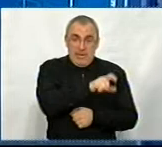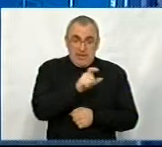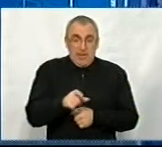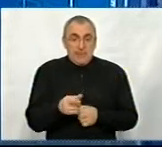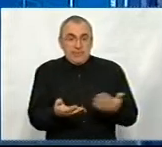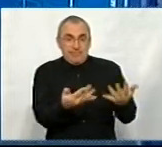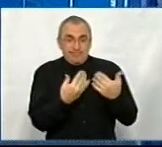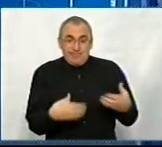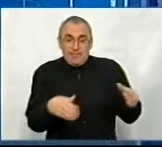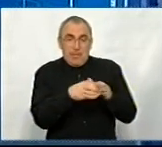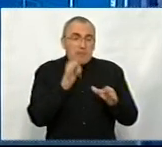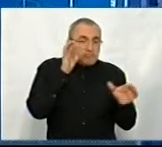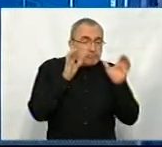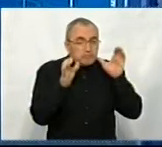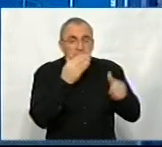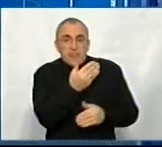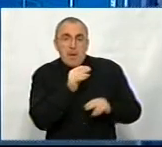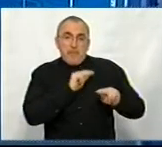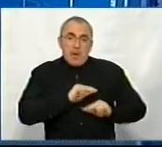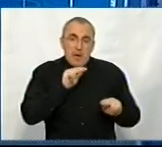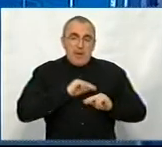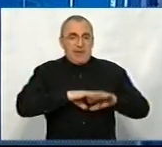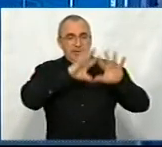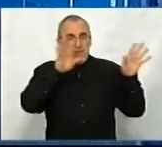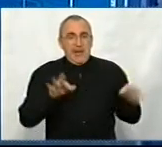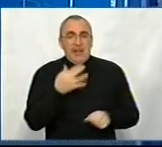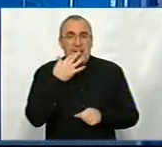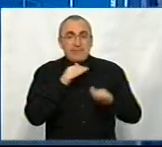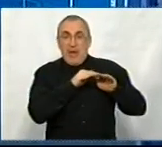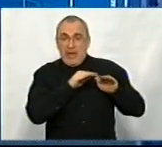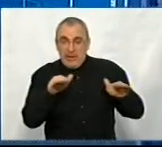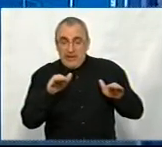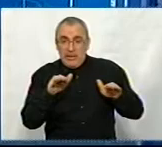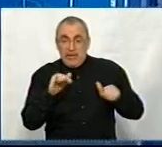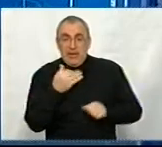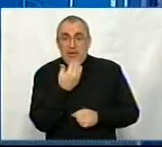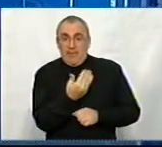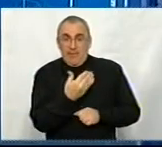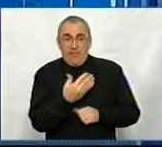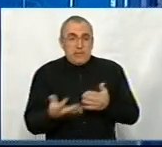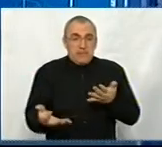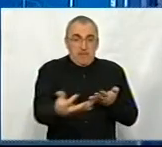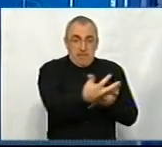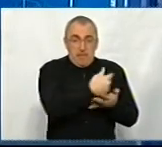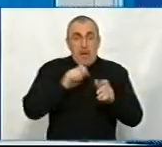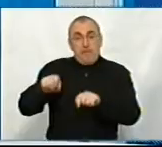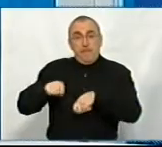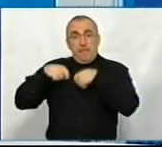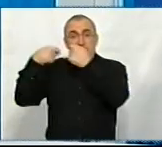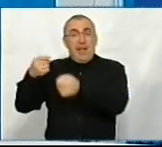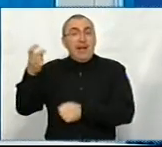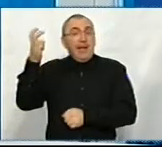групи, вислуховуємо їх на працювання, як і на загальнонаціональному рівні, і його все збираємо, і передаємо на